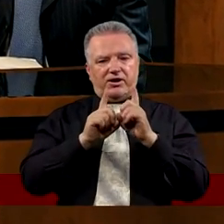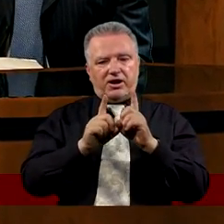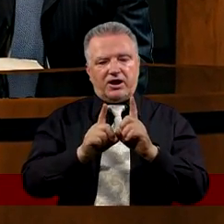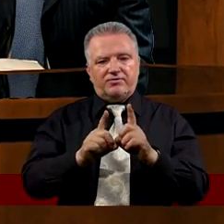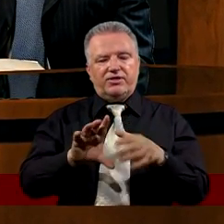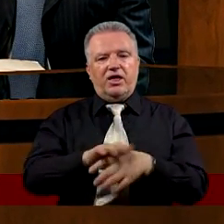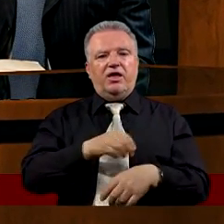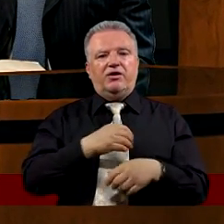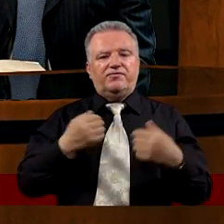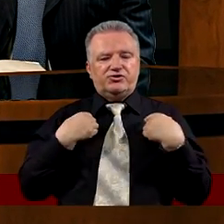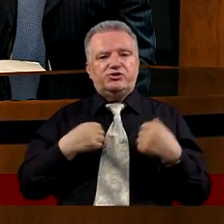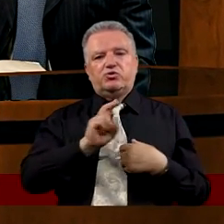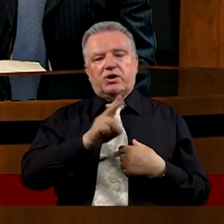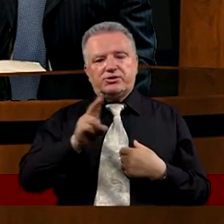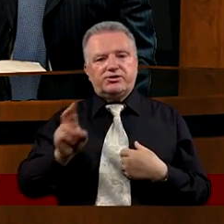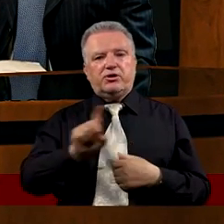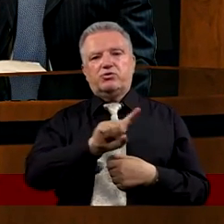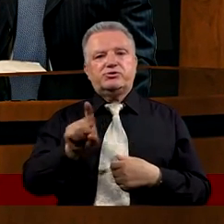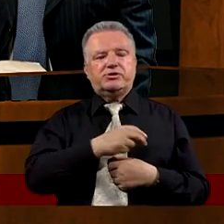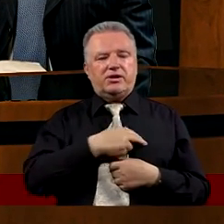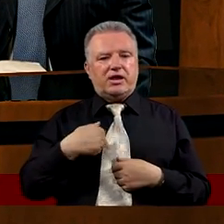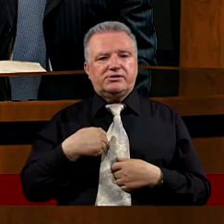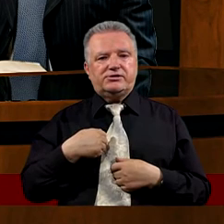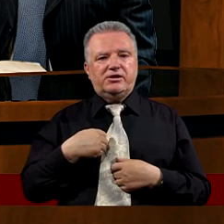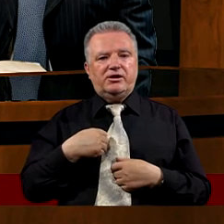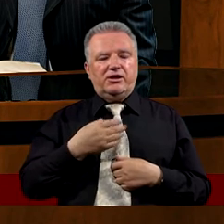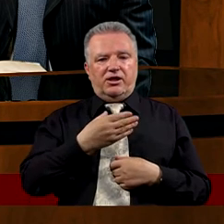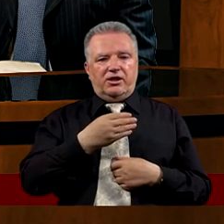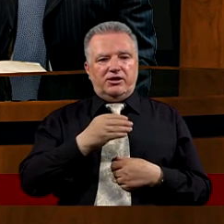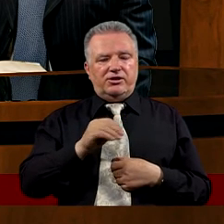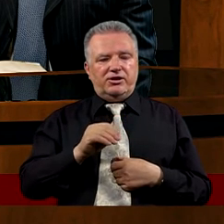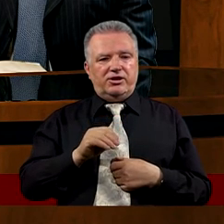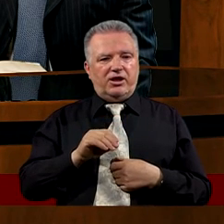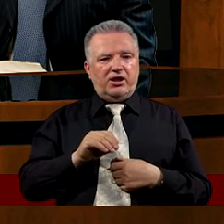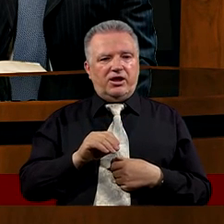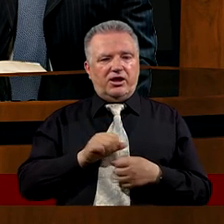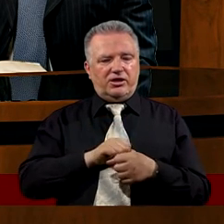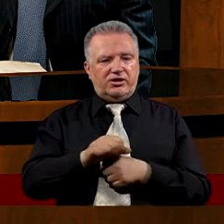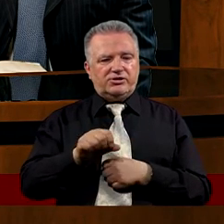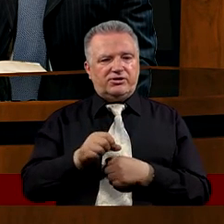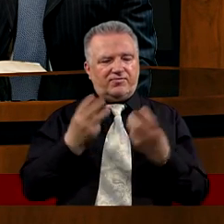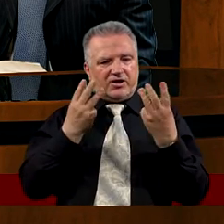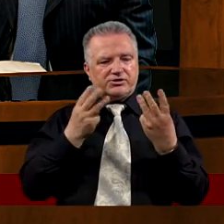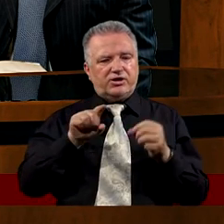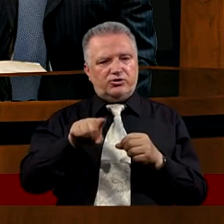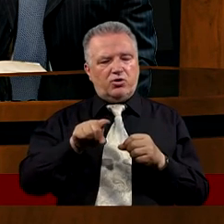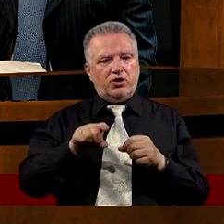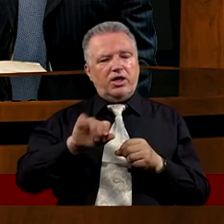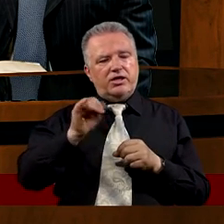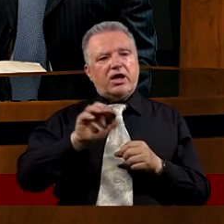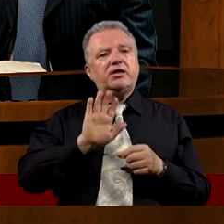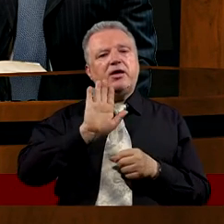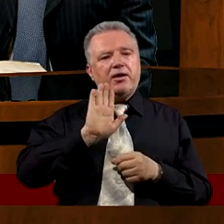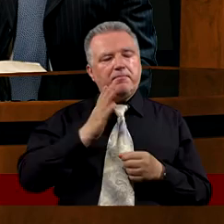Właściwie w życiu Każdego Każdej z nas Nie chodzi właśnie o to Jakie są Te nasze relacje